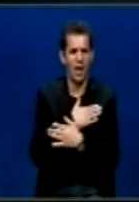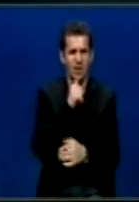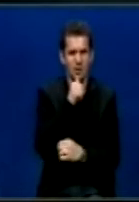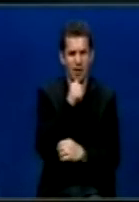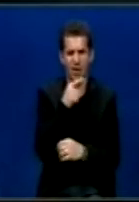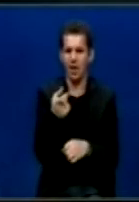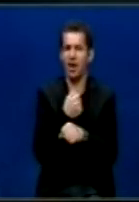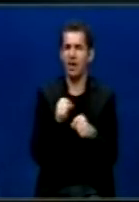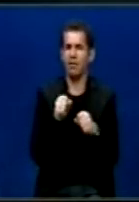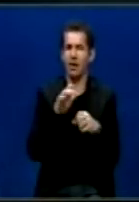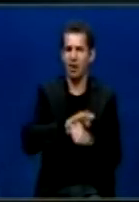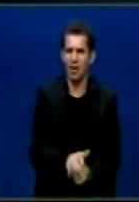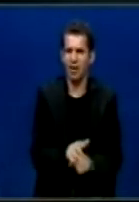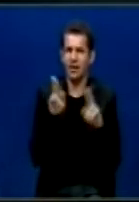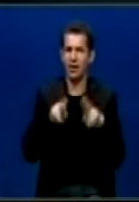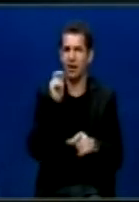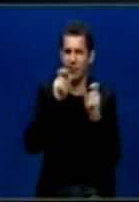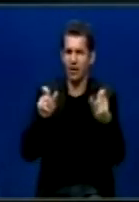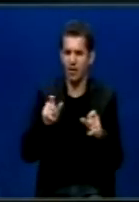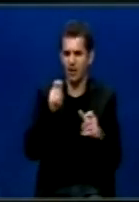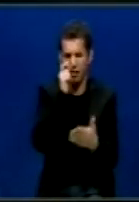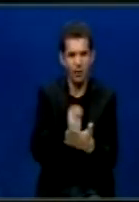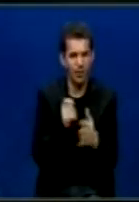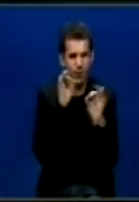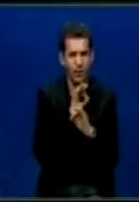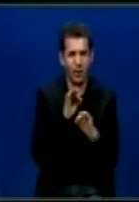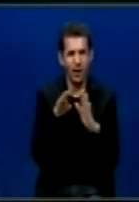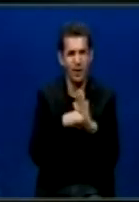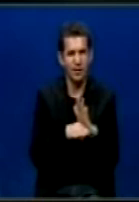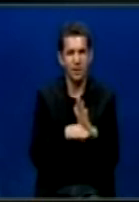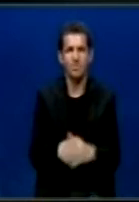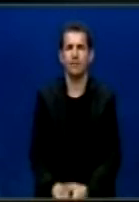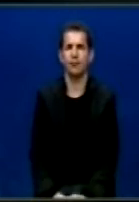konsoliduara, ku shkellen të drejta të njëriut, ku nuk respektohet trendi dhe ligje.